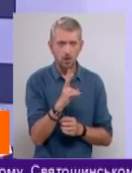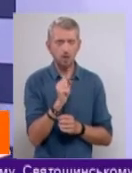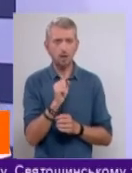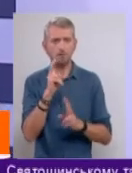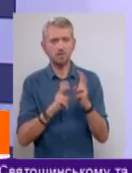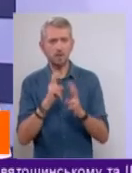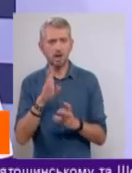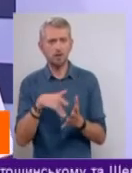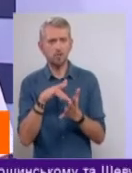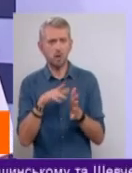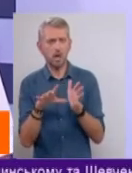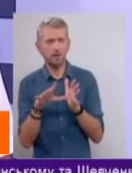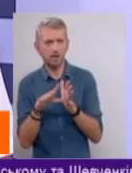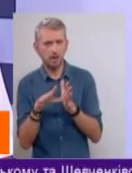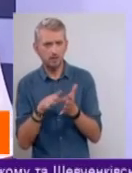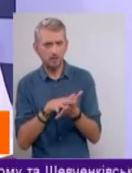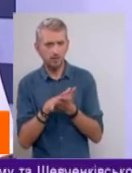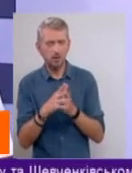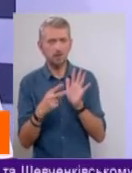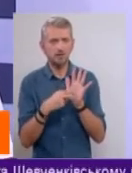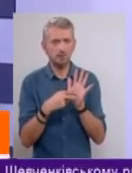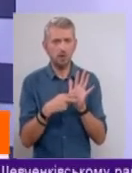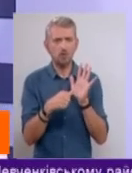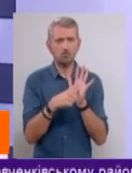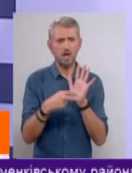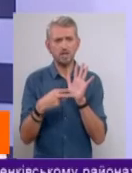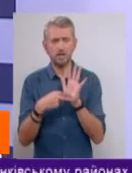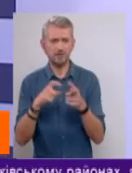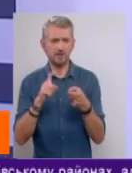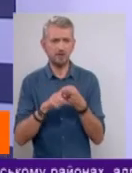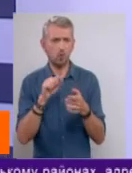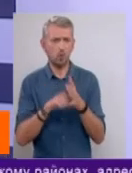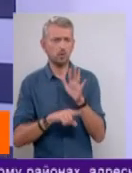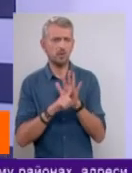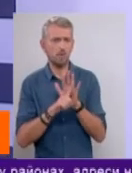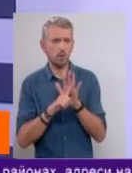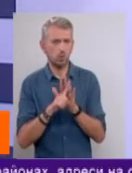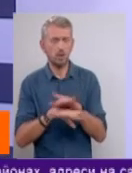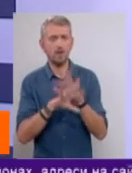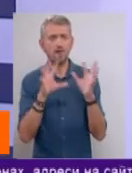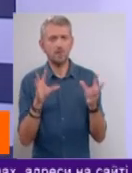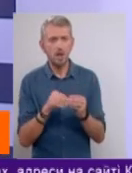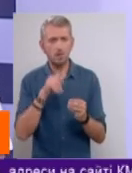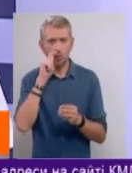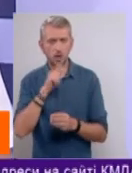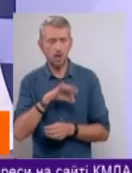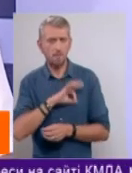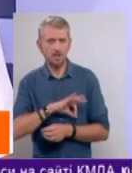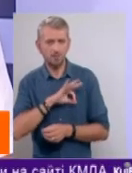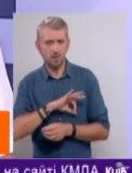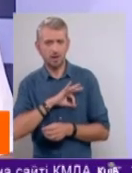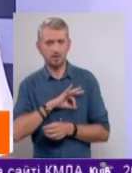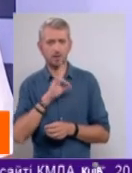підприємства комунальної енергетики йде порядка 7, 6-7, зависість від температурних режимів. Тобто, в цілому, Україна потребує